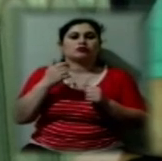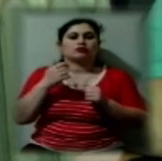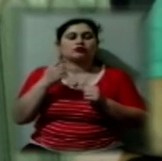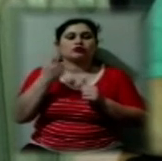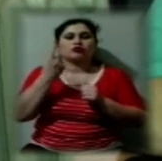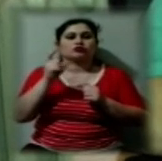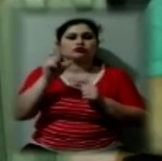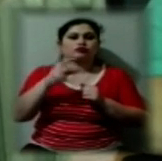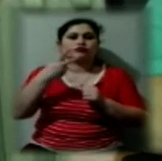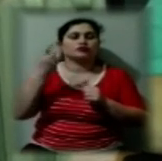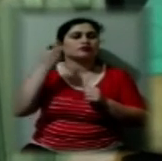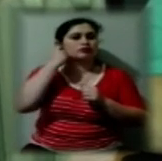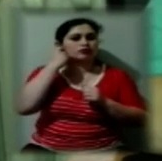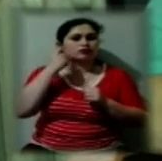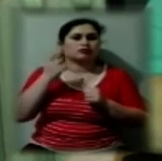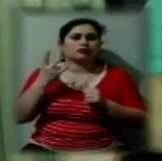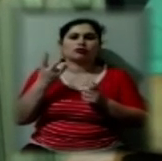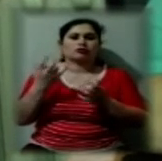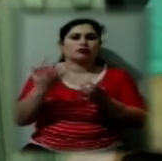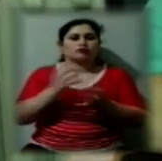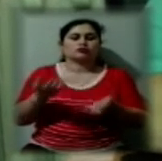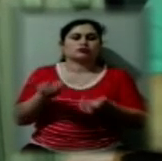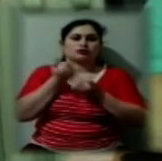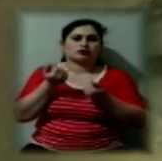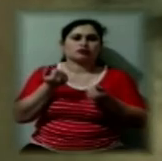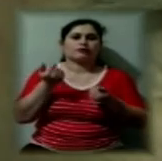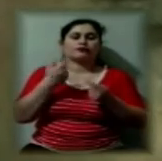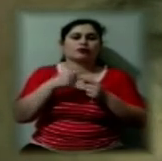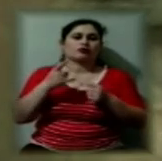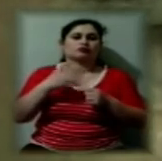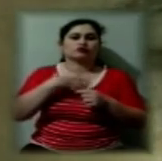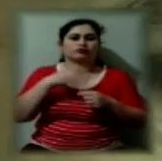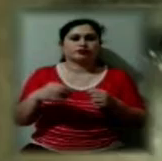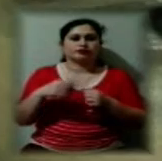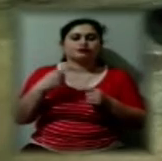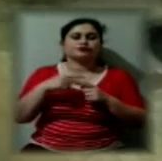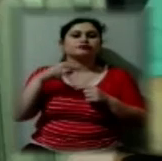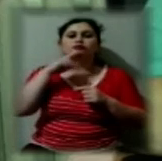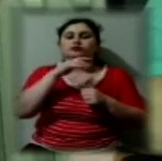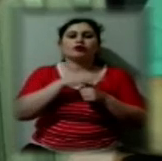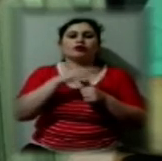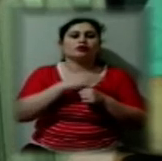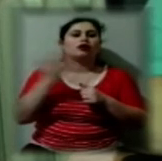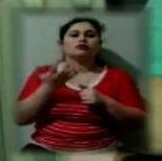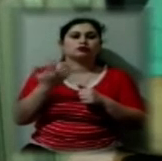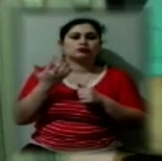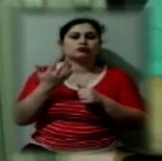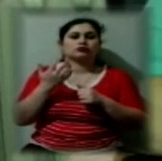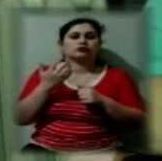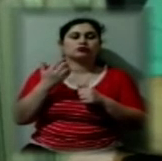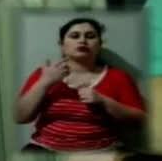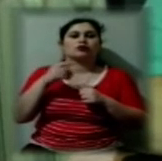років врятувати не вдалося. Він, на жаль, помер. Ті отруєння грибами, які протікали